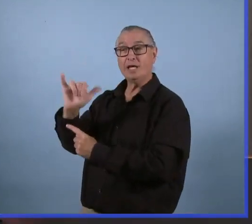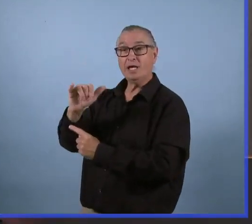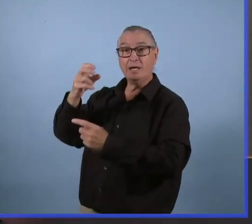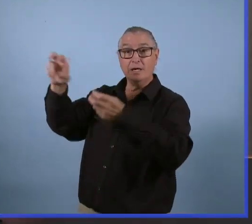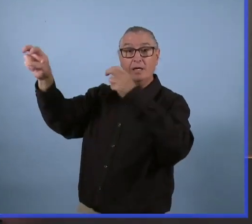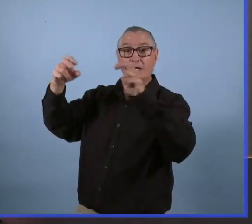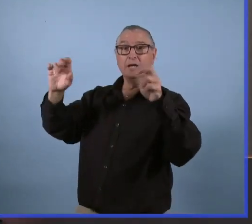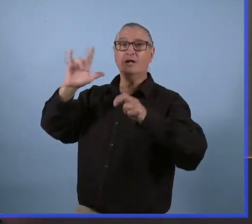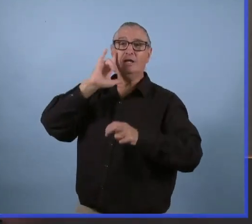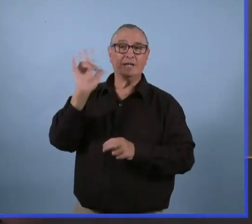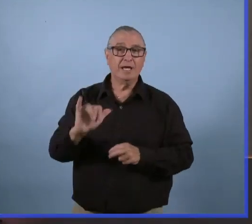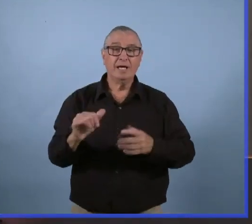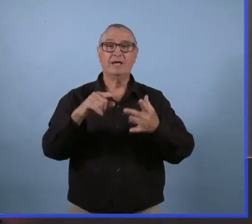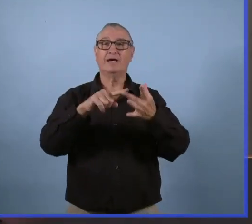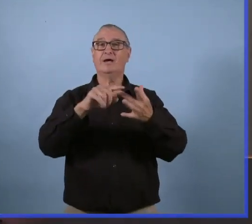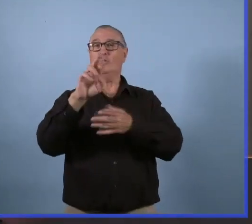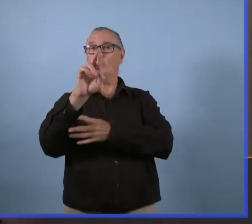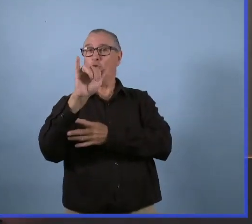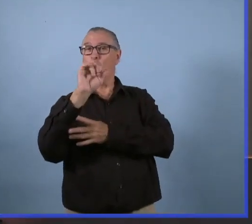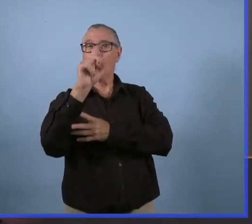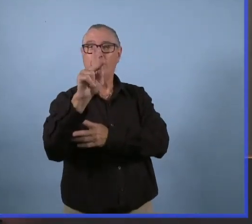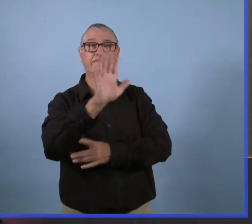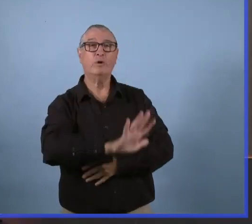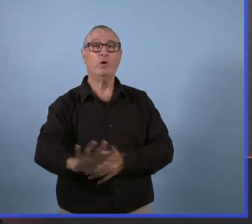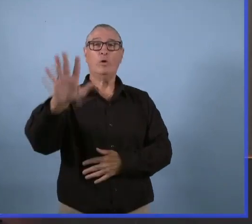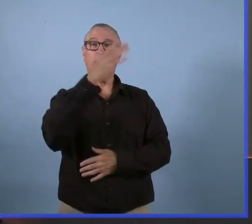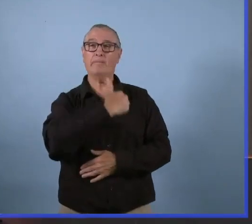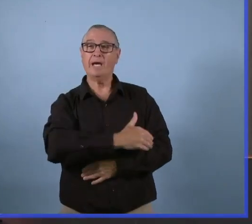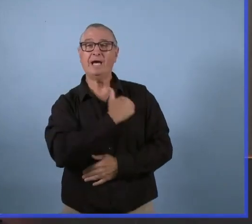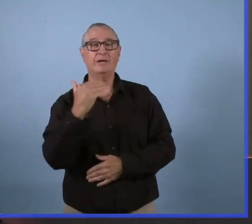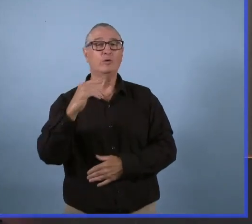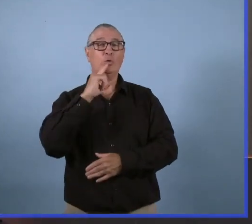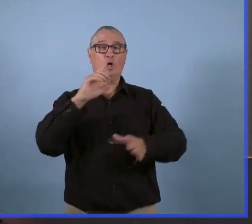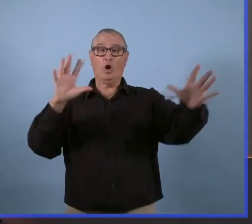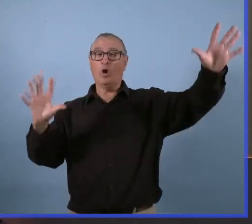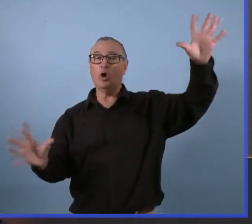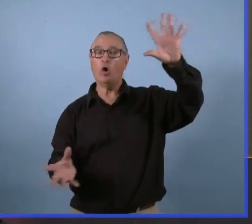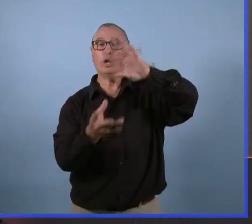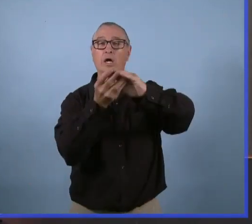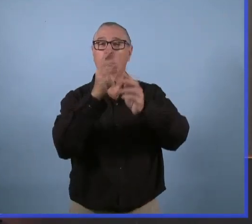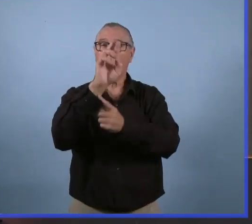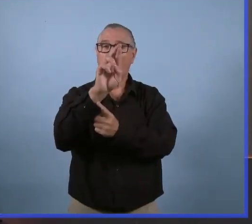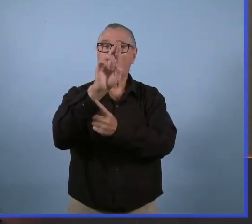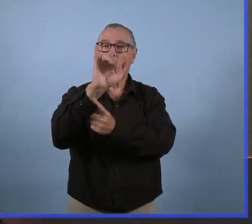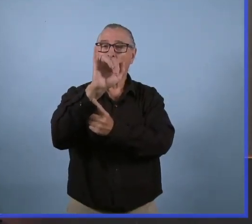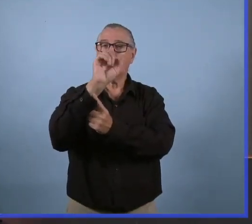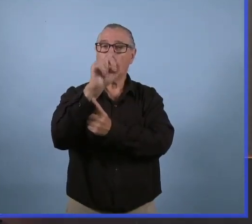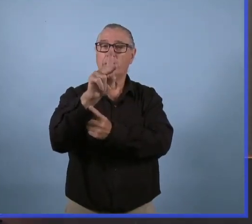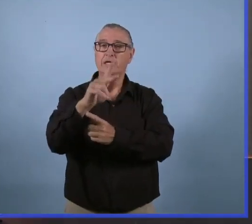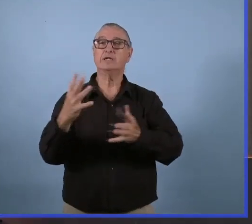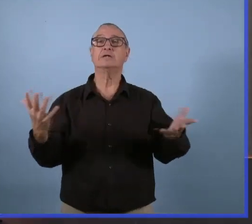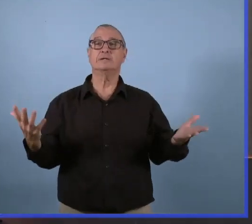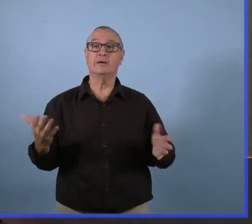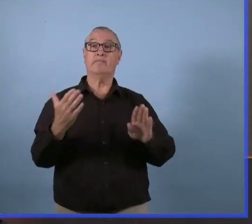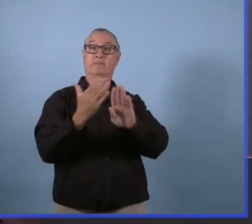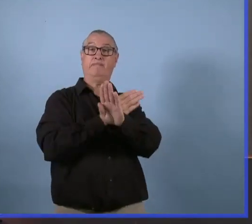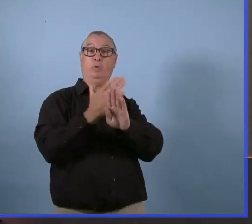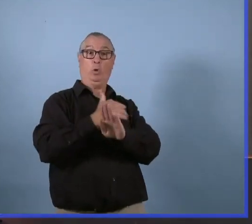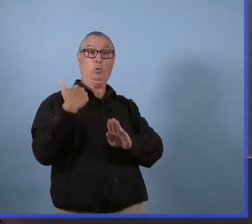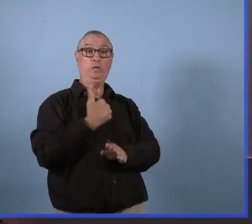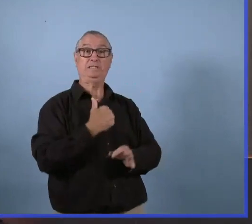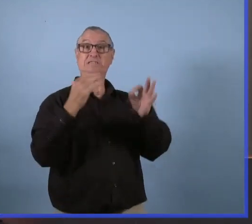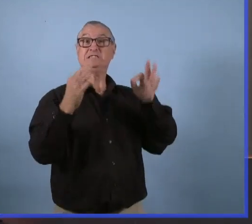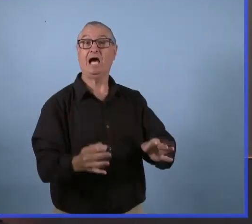nombre de cas, le taux de positivité, le risque. C'est, encore une fois, un des indicateurs qu'on étudie, mais il faut